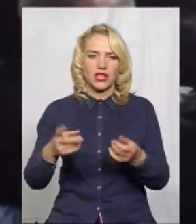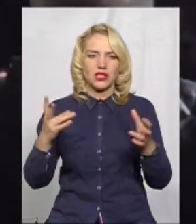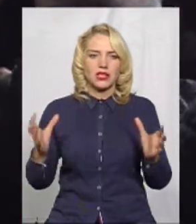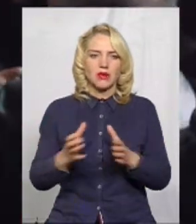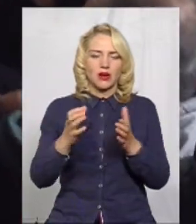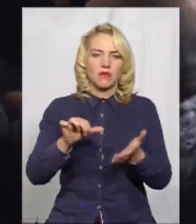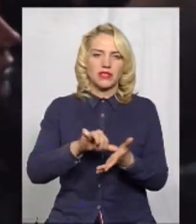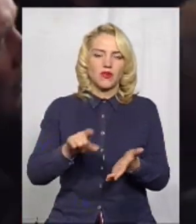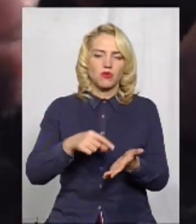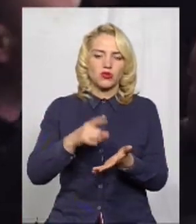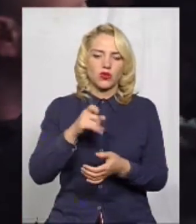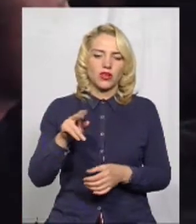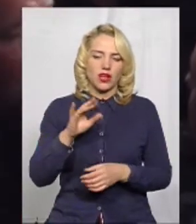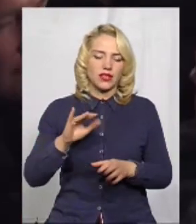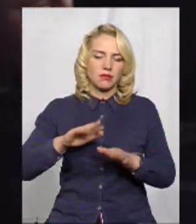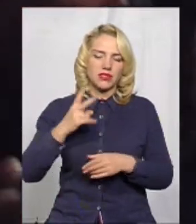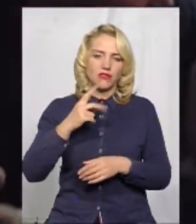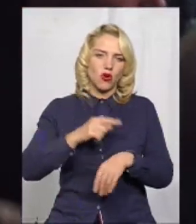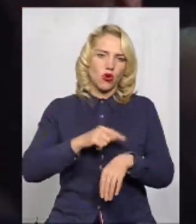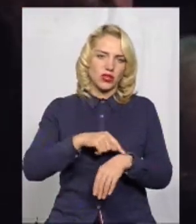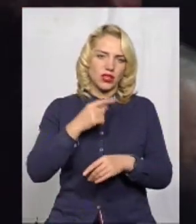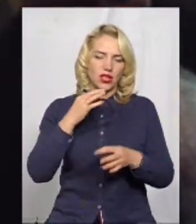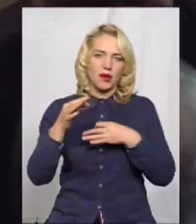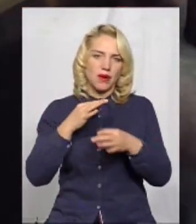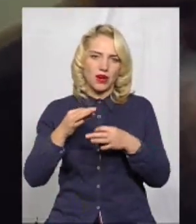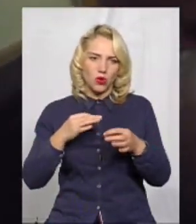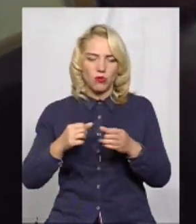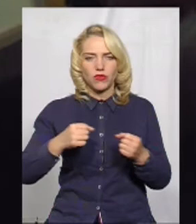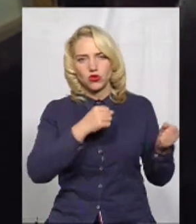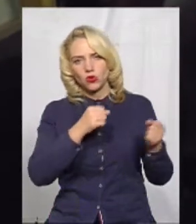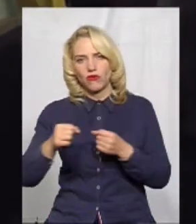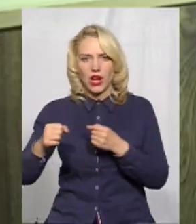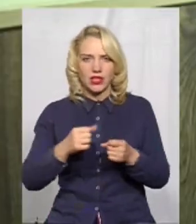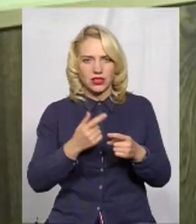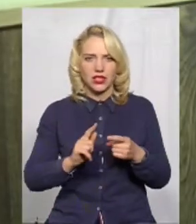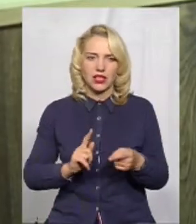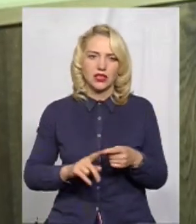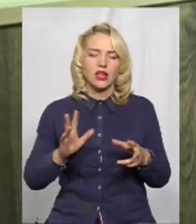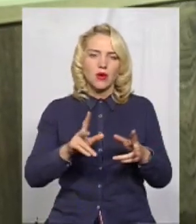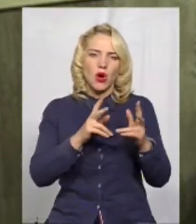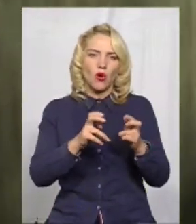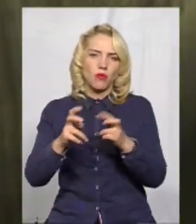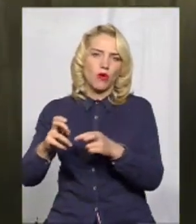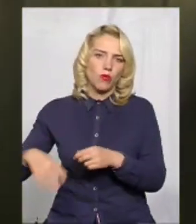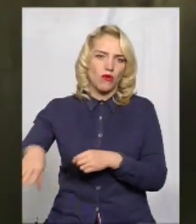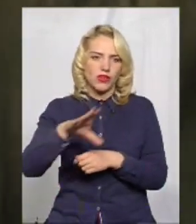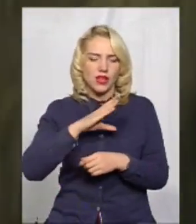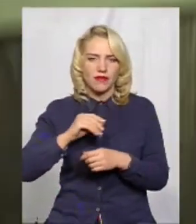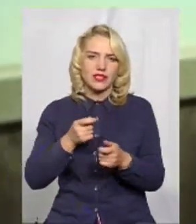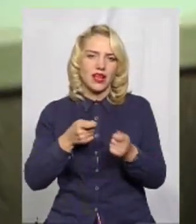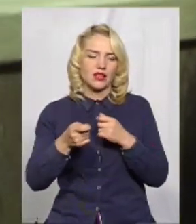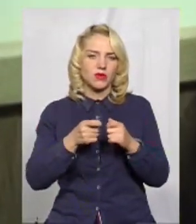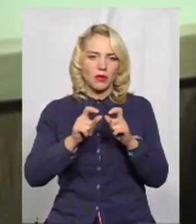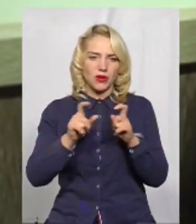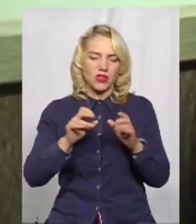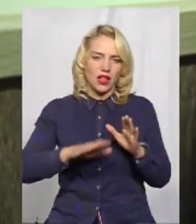ради. Після двох годинних перемовин та штовханини державна виконавча служба з комісією передачі майна опломбували усі адміністративні приміщення та на